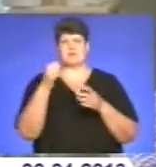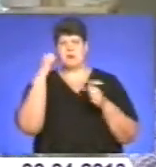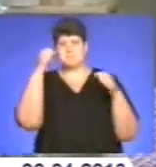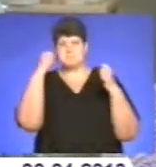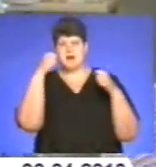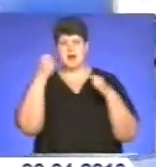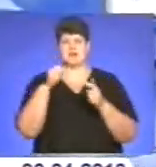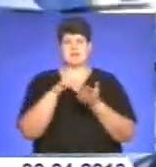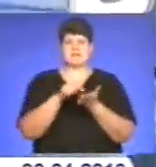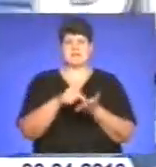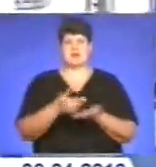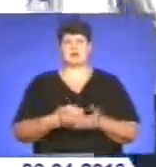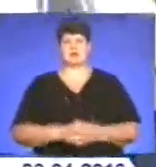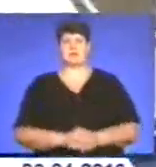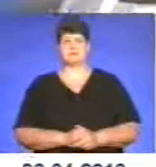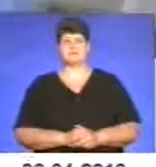цеплятками.